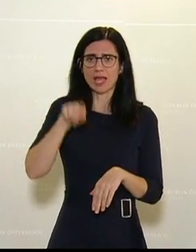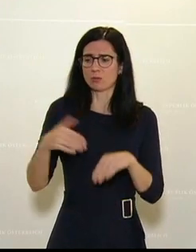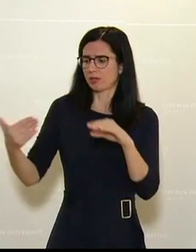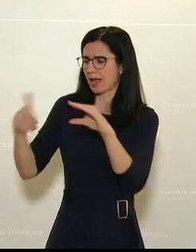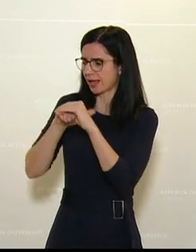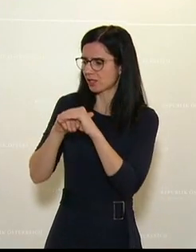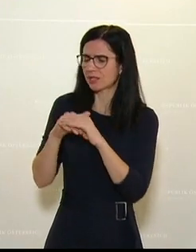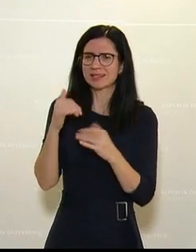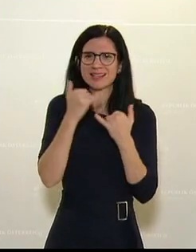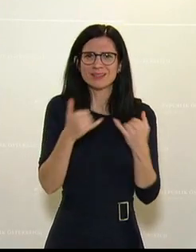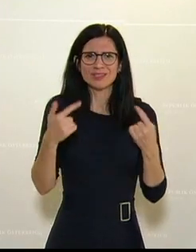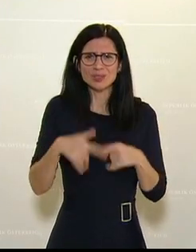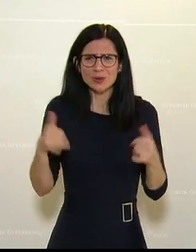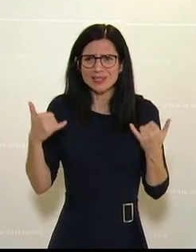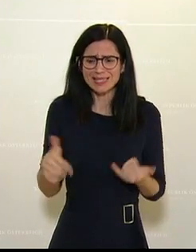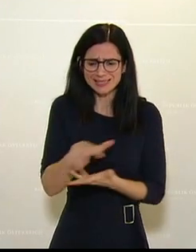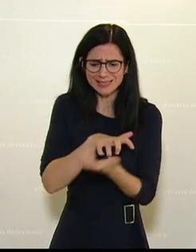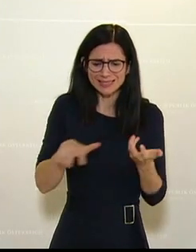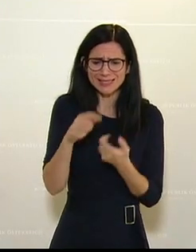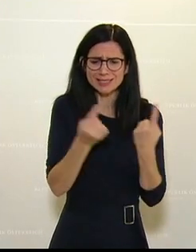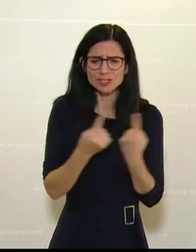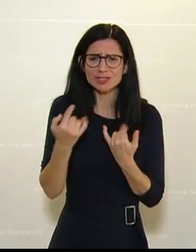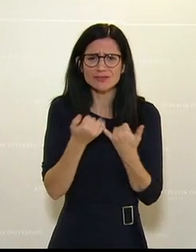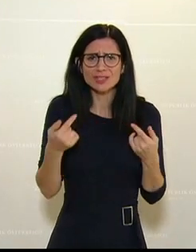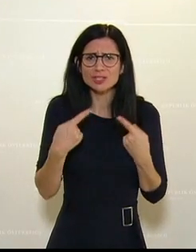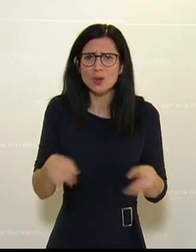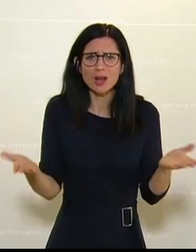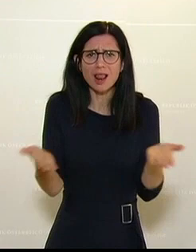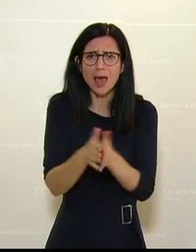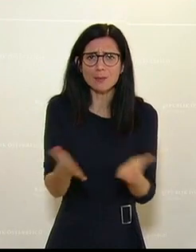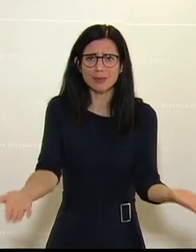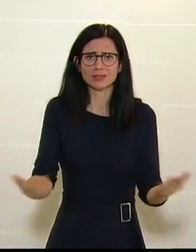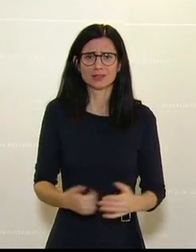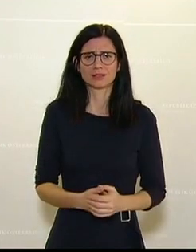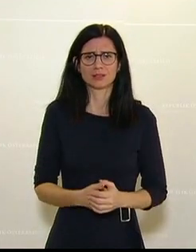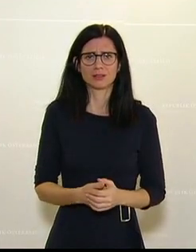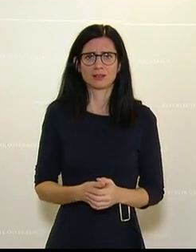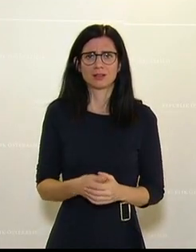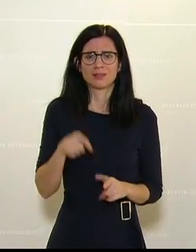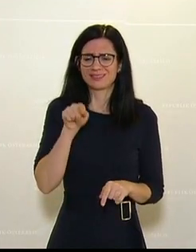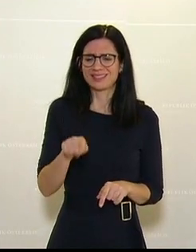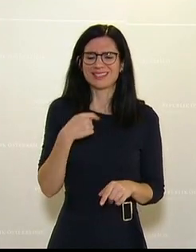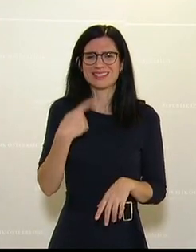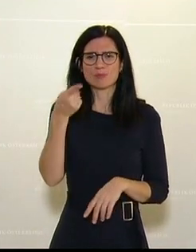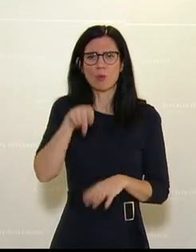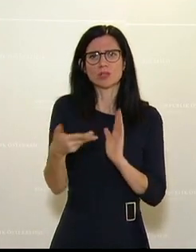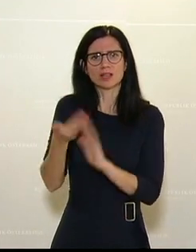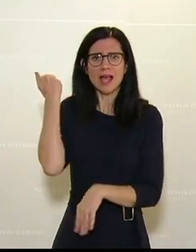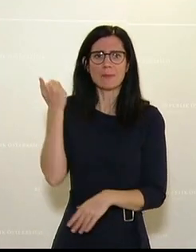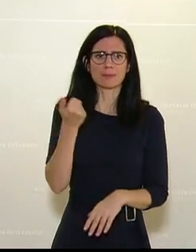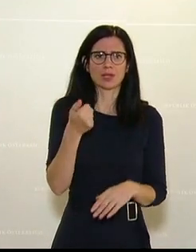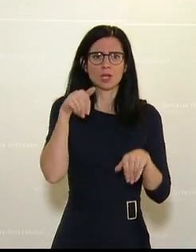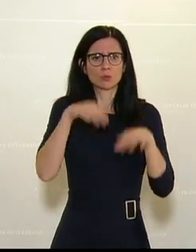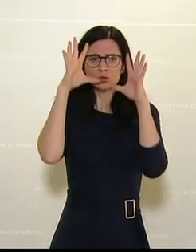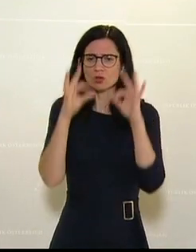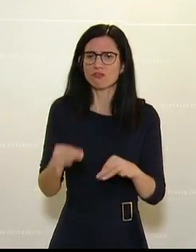angestellt sein. Ja, wie soll denn das in dieser krisenhaften Situation funktionieren? Das gehört weg. Dieses Monat gehört weg. Man